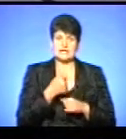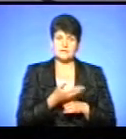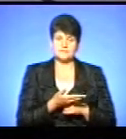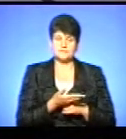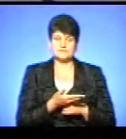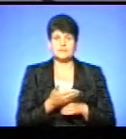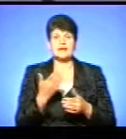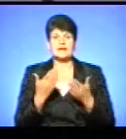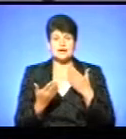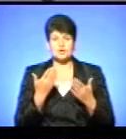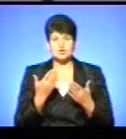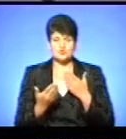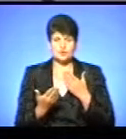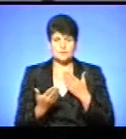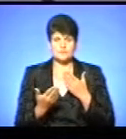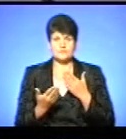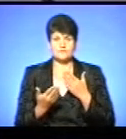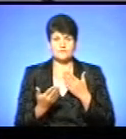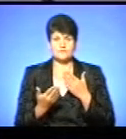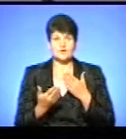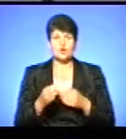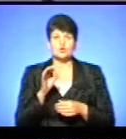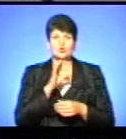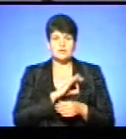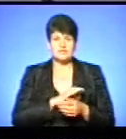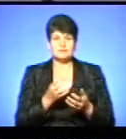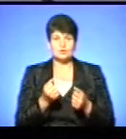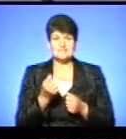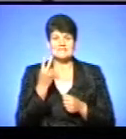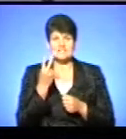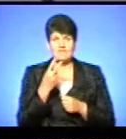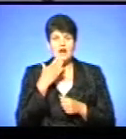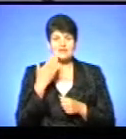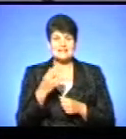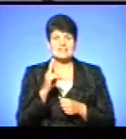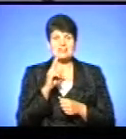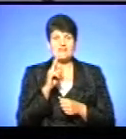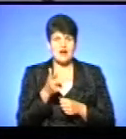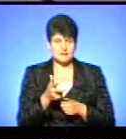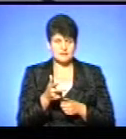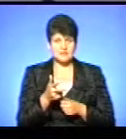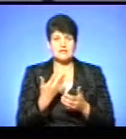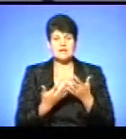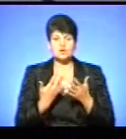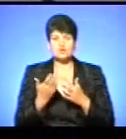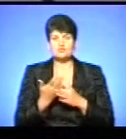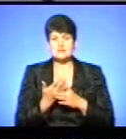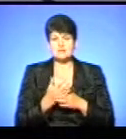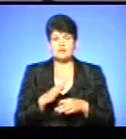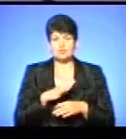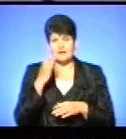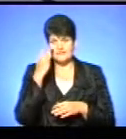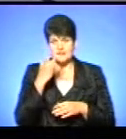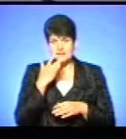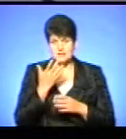Якщо дохід береться за два останні квартали. Тобто, якщо субсидія призначалася на літній